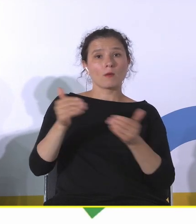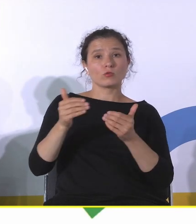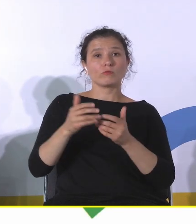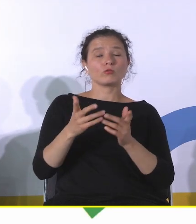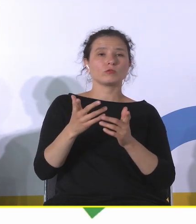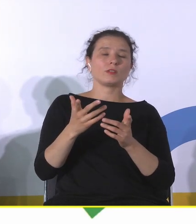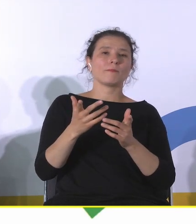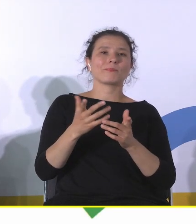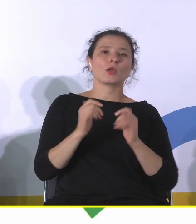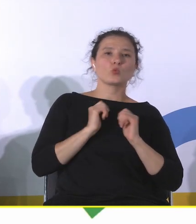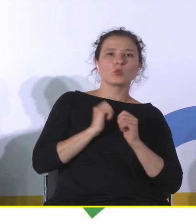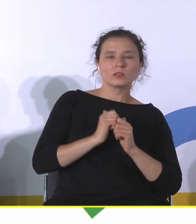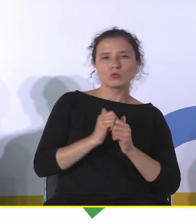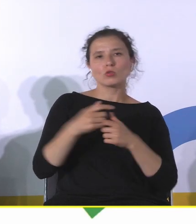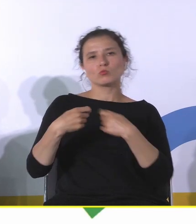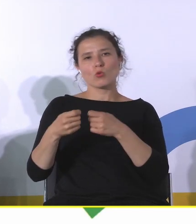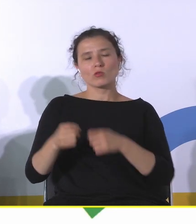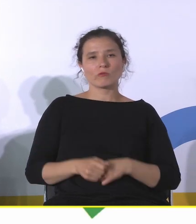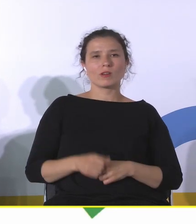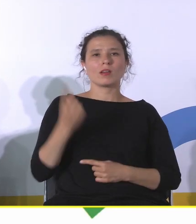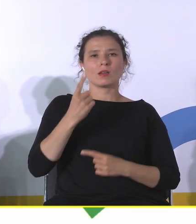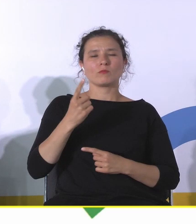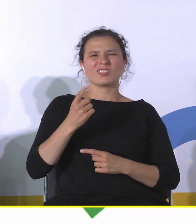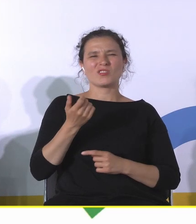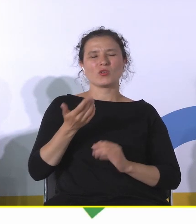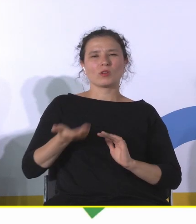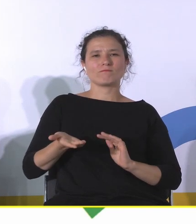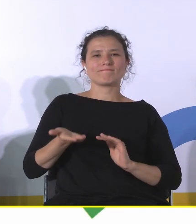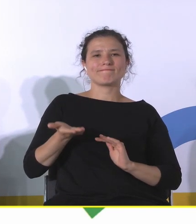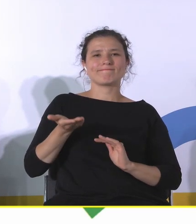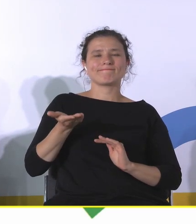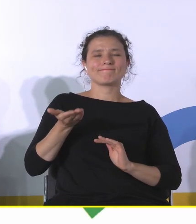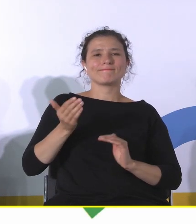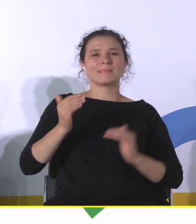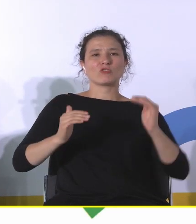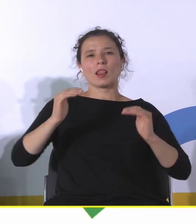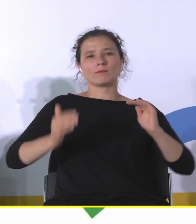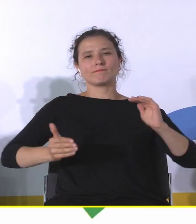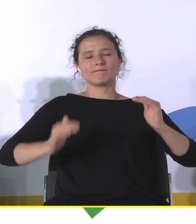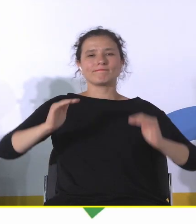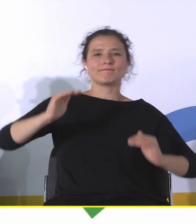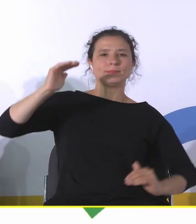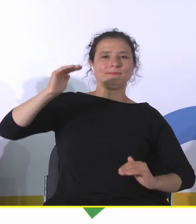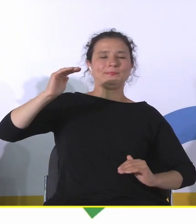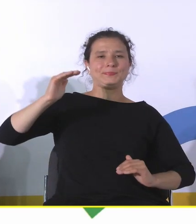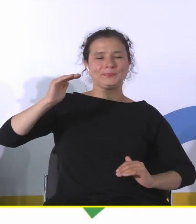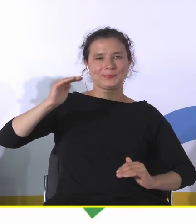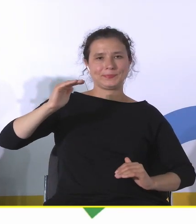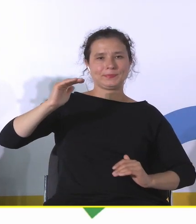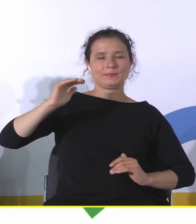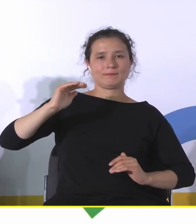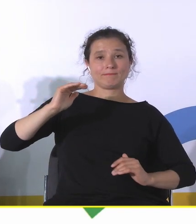I myślę, że ta szala przechyliła się za bardzo na tamtą stronę. I to oznaczało, że albo chcieliśmy